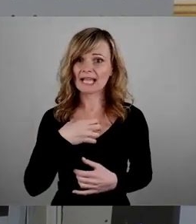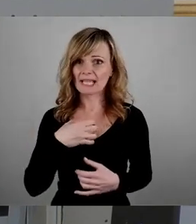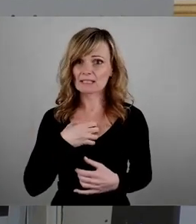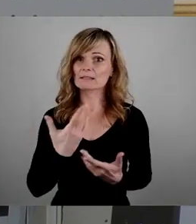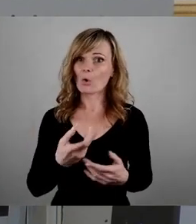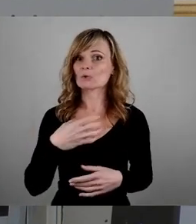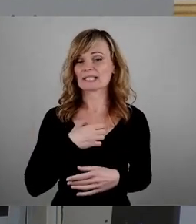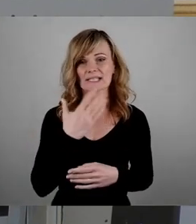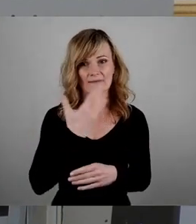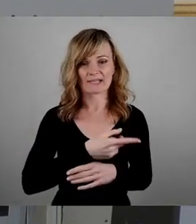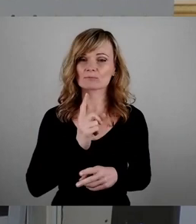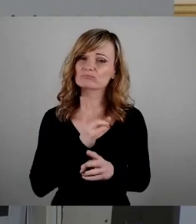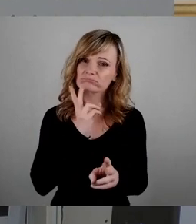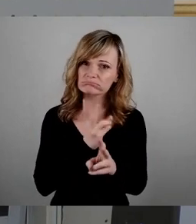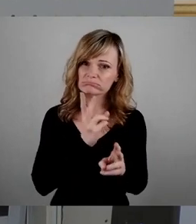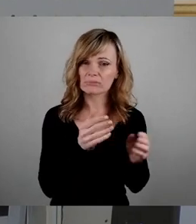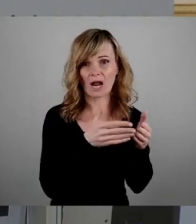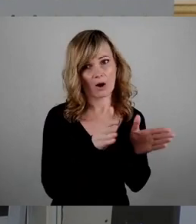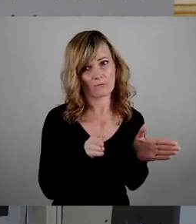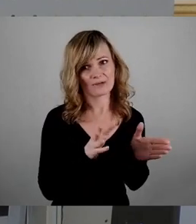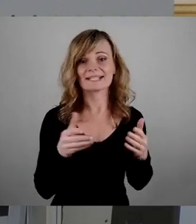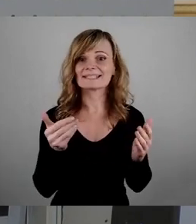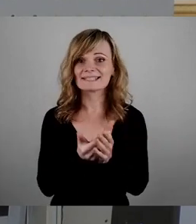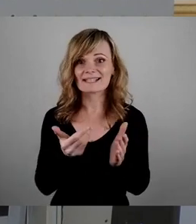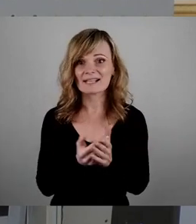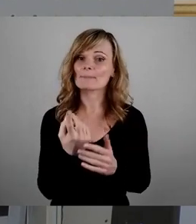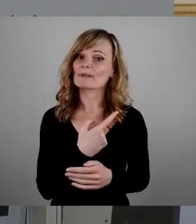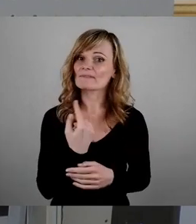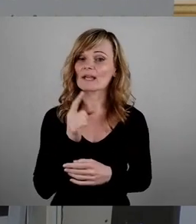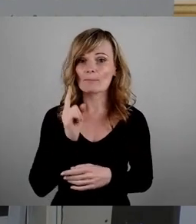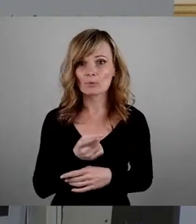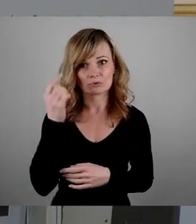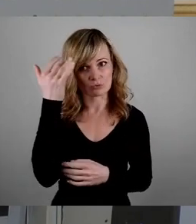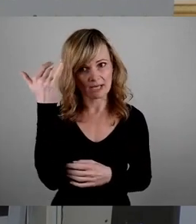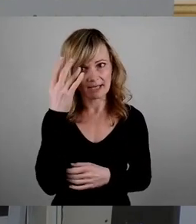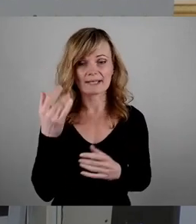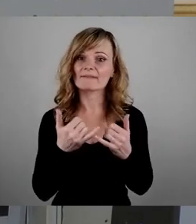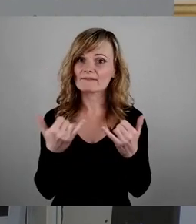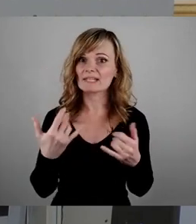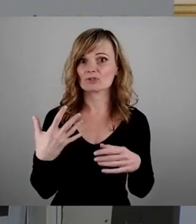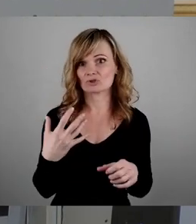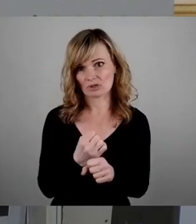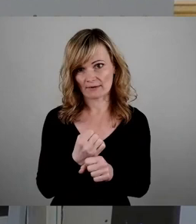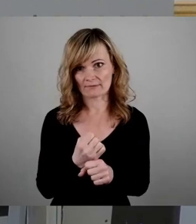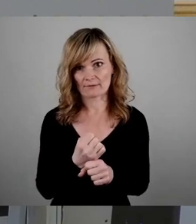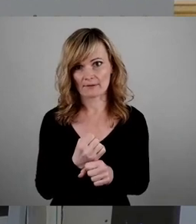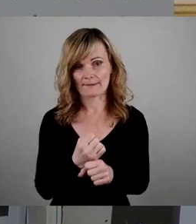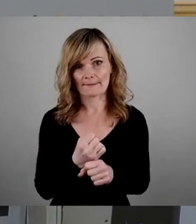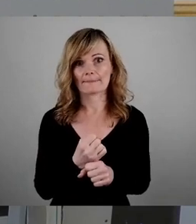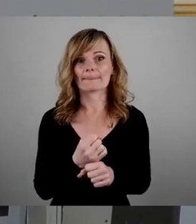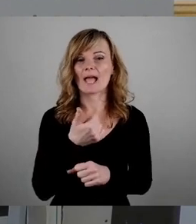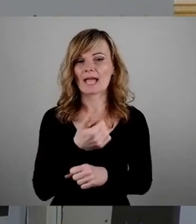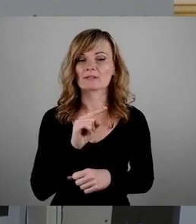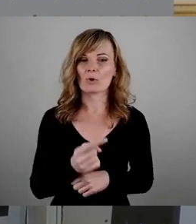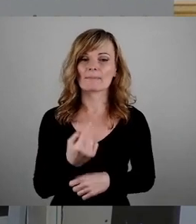erhalten bleibt. Und deshalb müssen wir uns Gedanken machen, wie wir es erreichen können, dass die 1,2